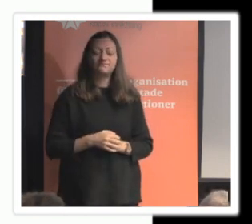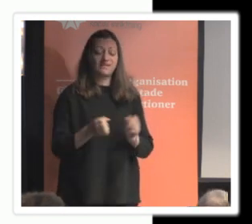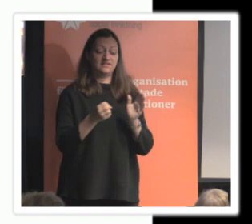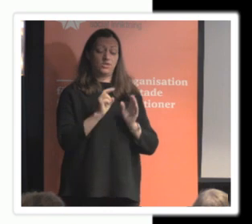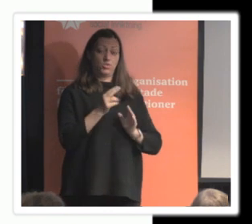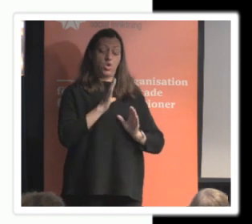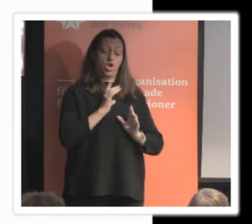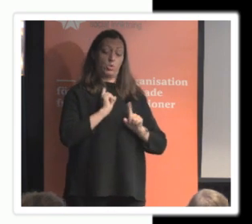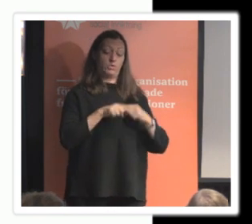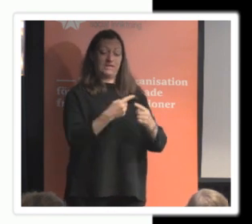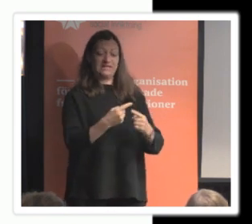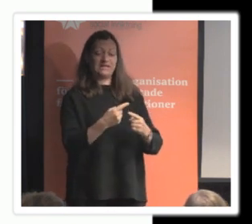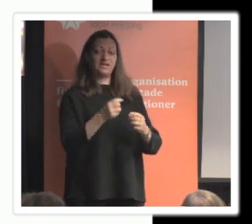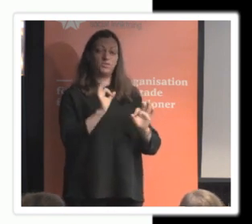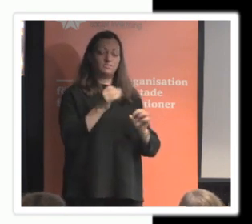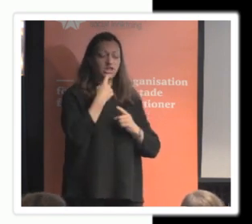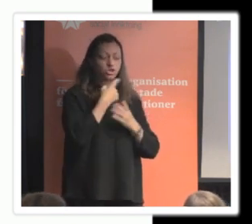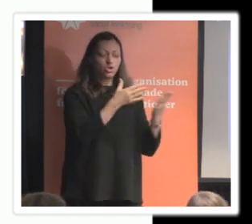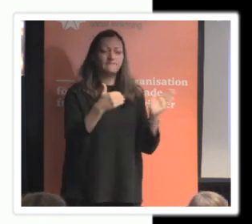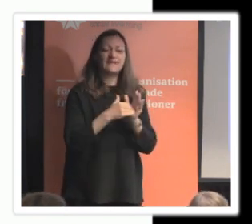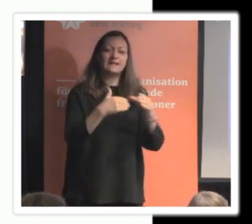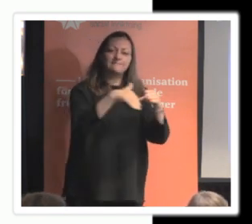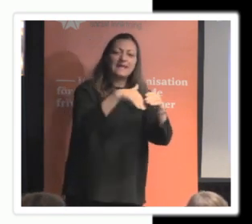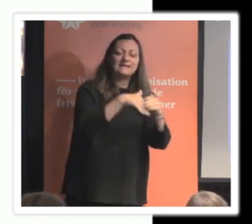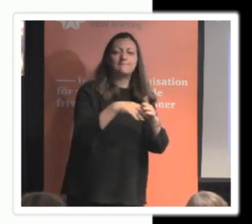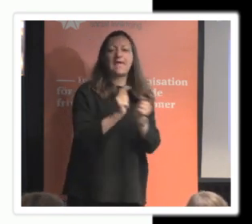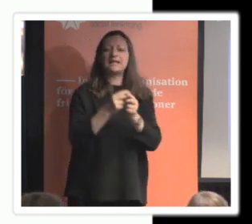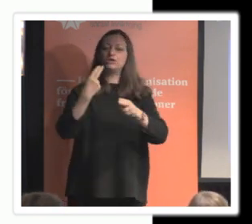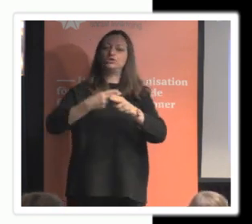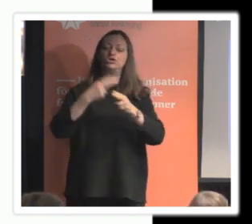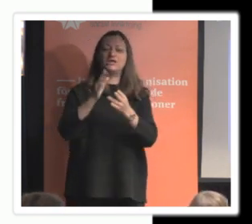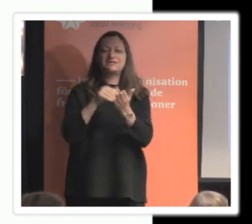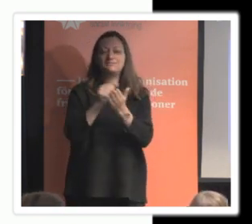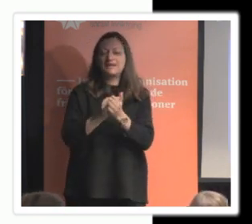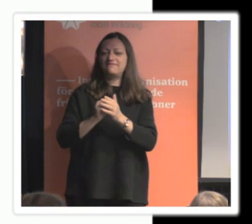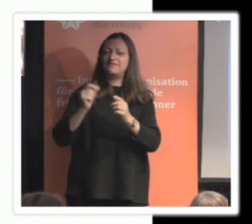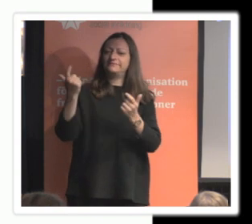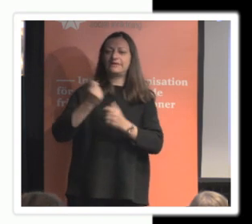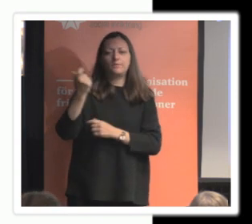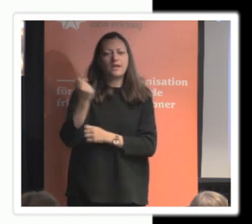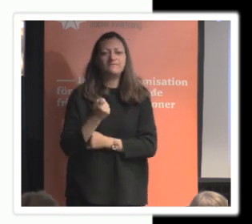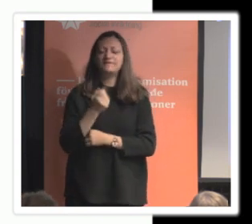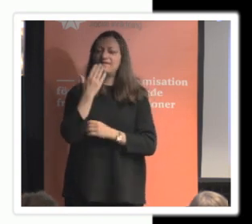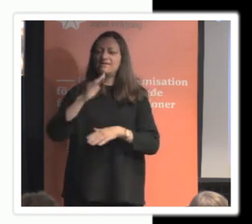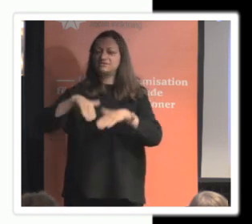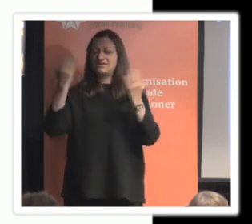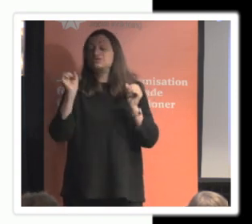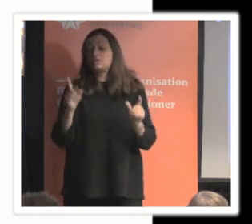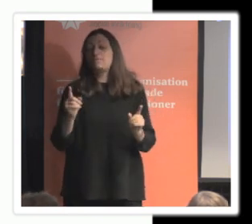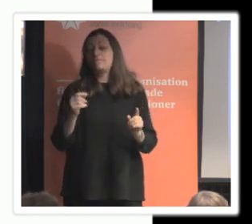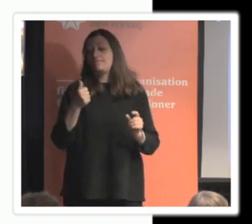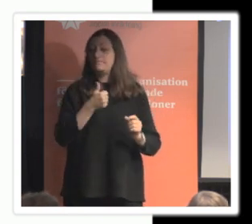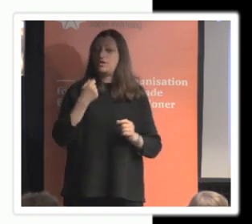för sina medlemmar eller för nyhetsbrevs prenumeranter och vilka det nu kan vara som man behöver berätta